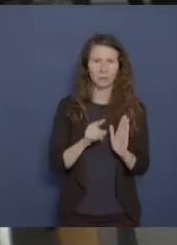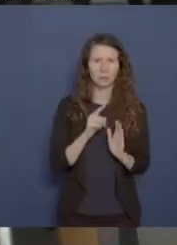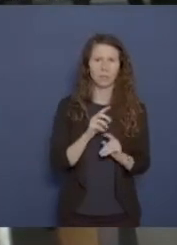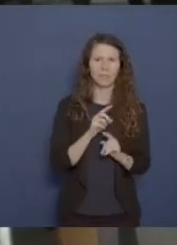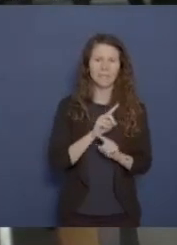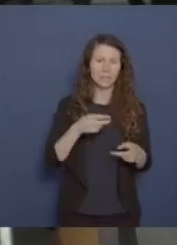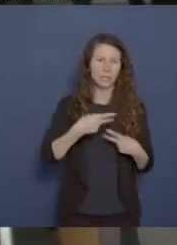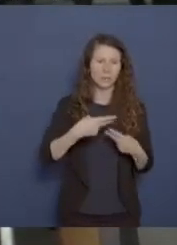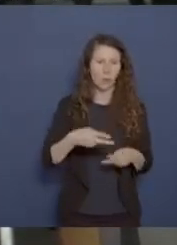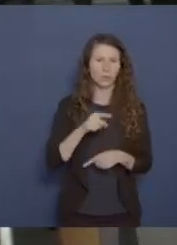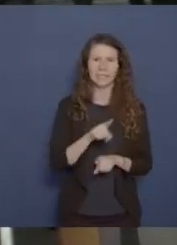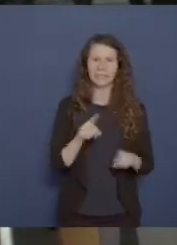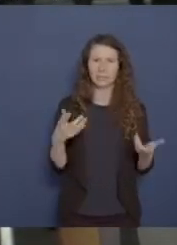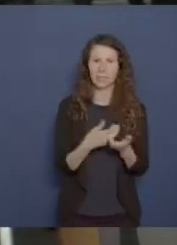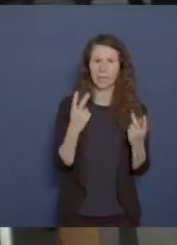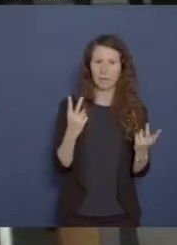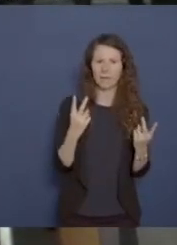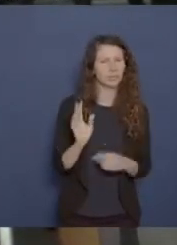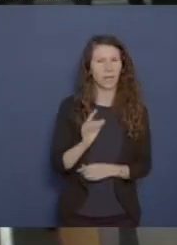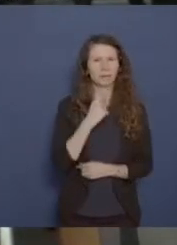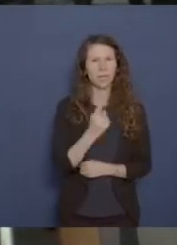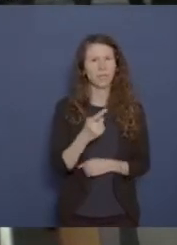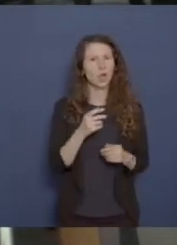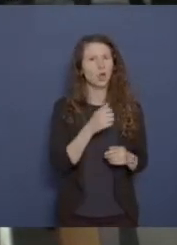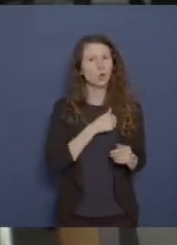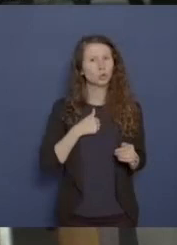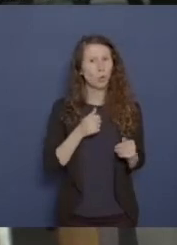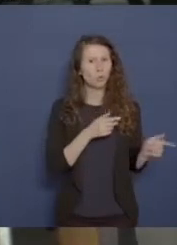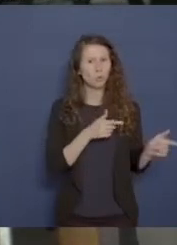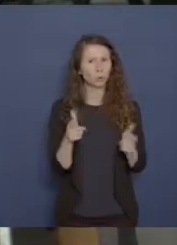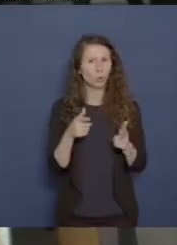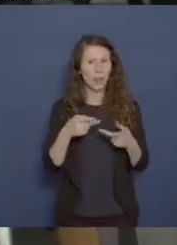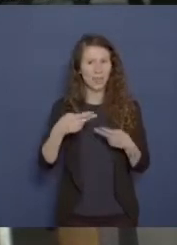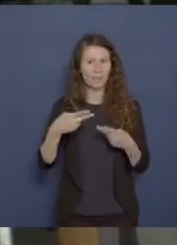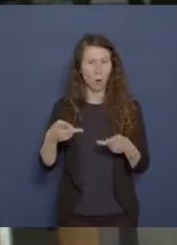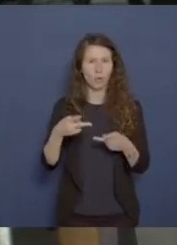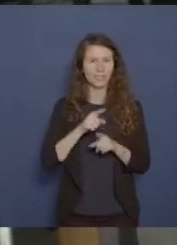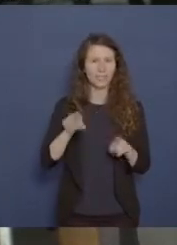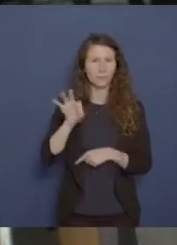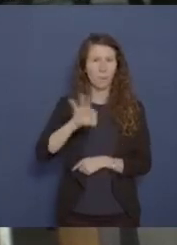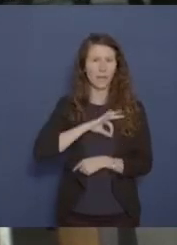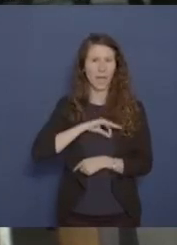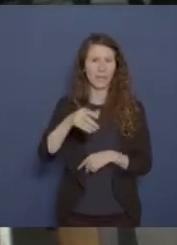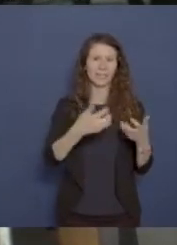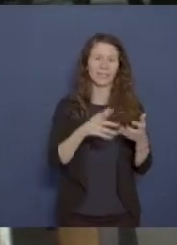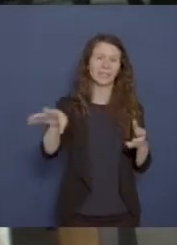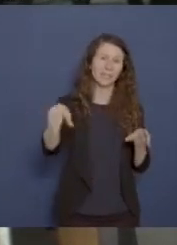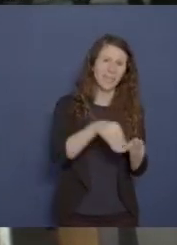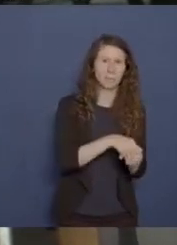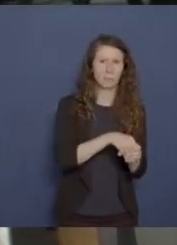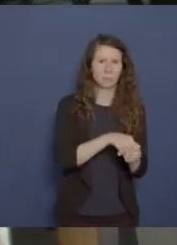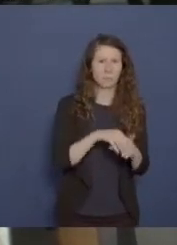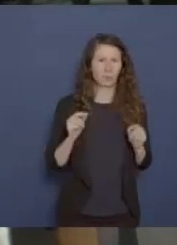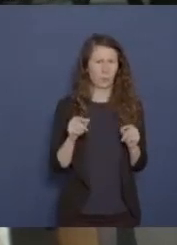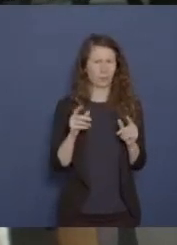nicht kriegsrelevant ist, sondern es gibt keine Rüstungslieferungen an Parteien, die am Krieg beteiligt sind. Sie führen